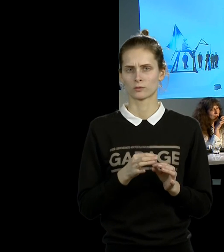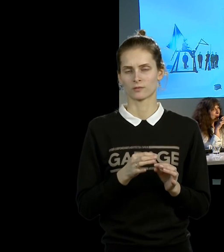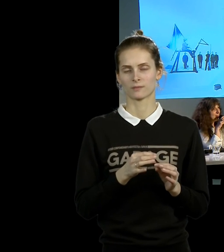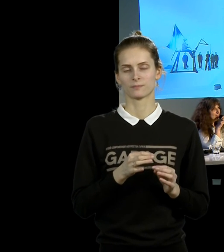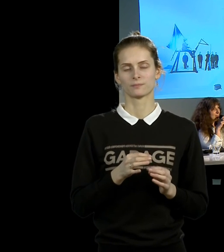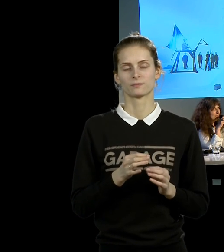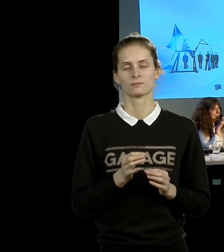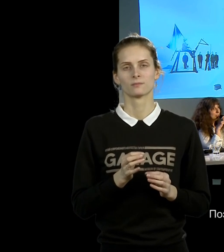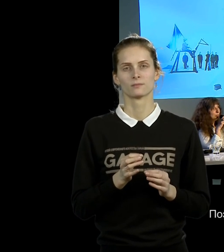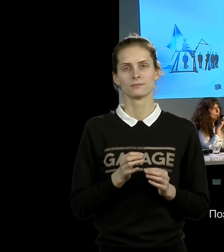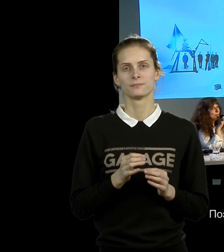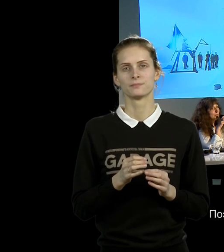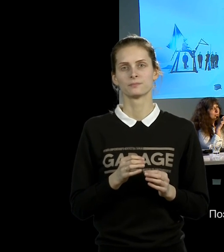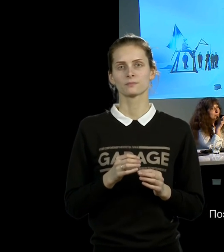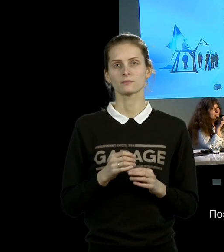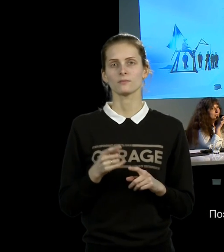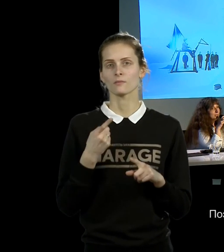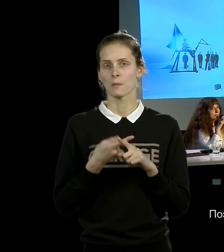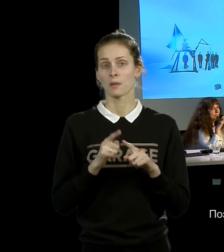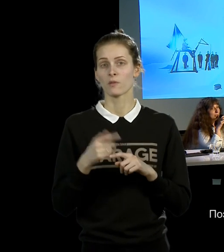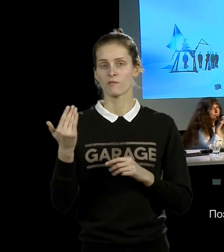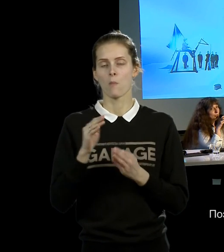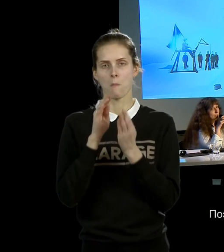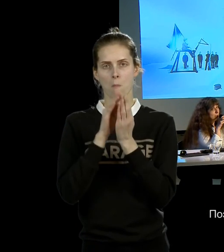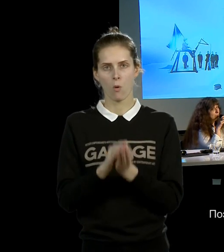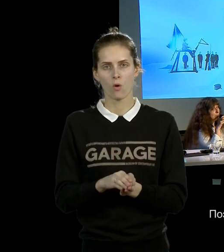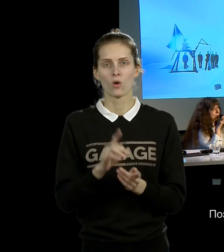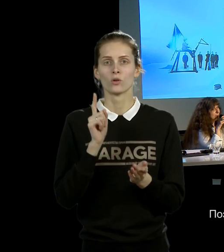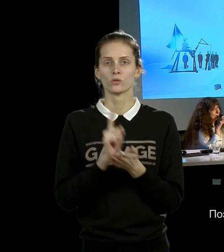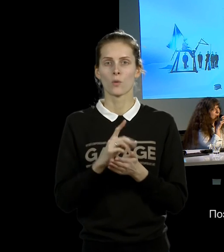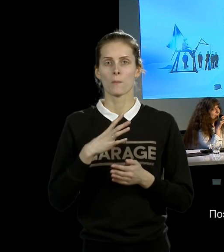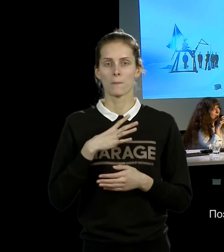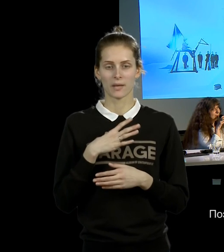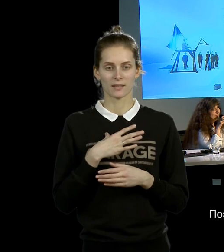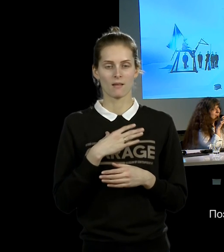перформанс. И поэтому ее похороны должны проходить одновременно в трех городах.